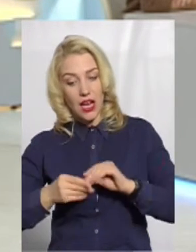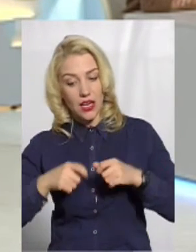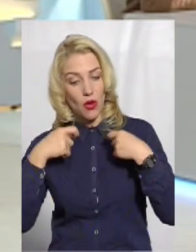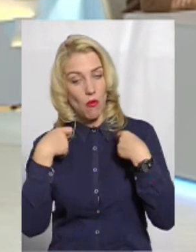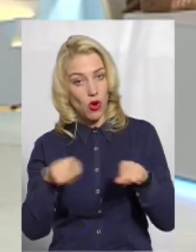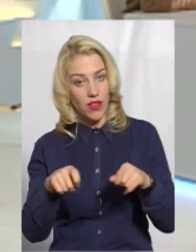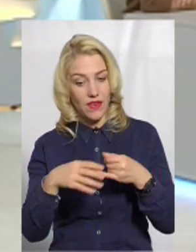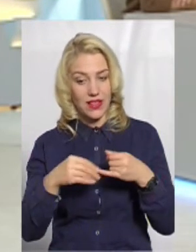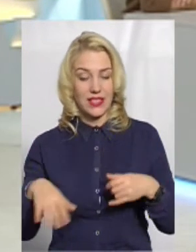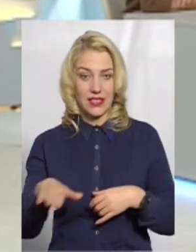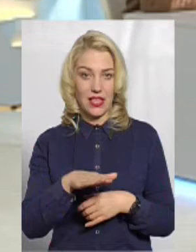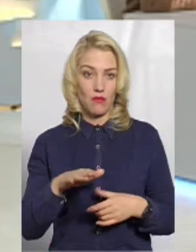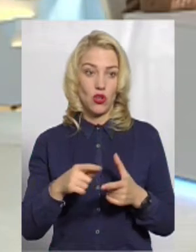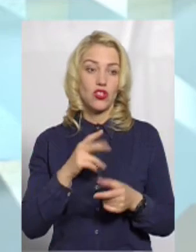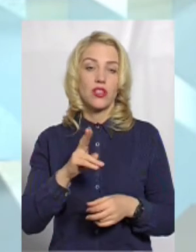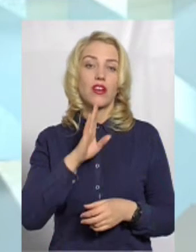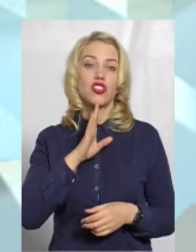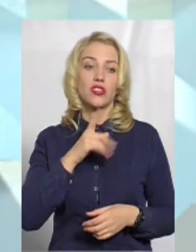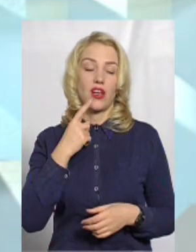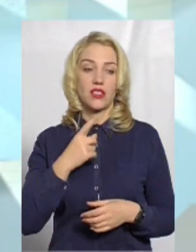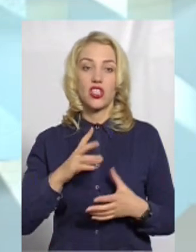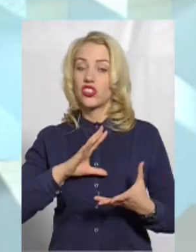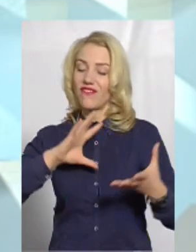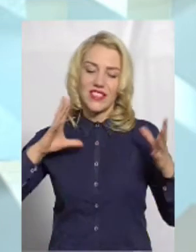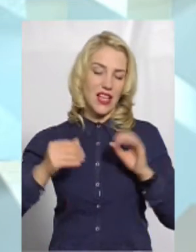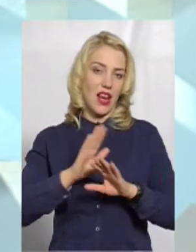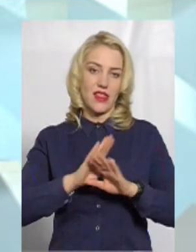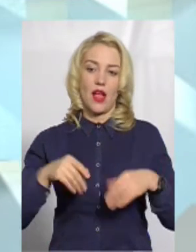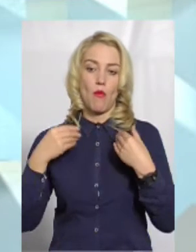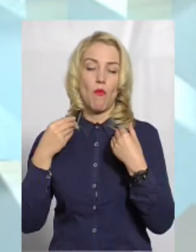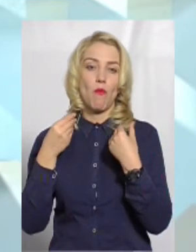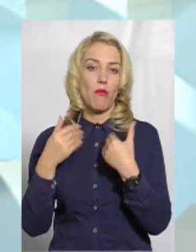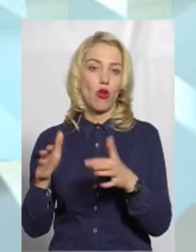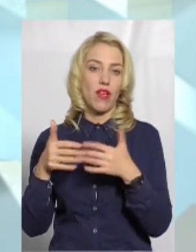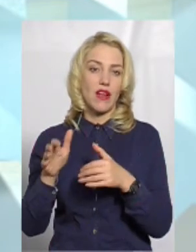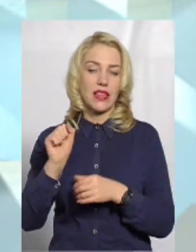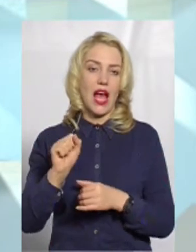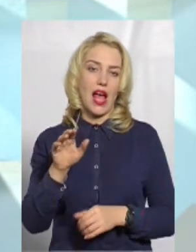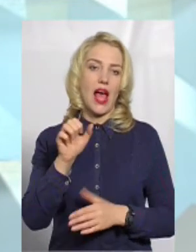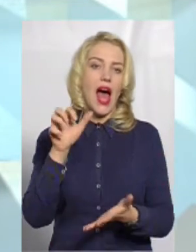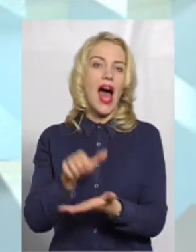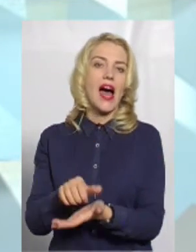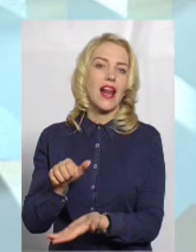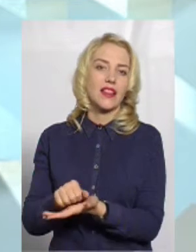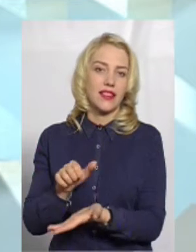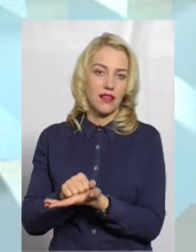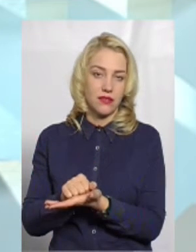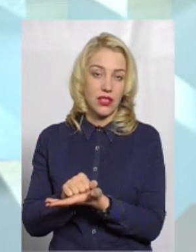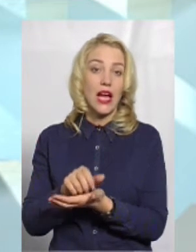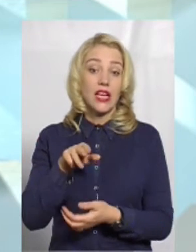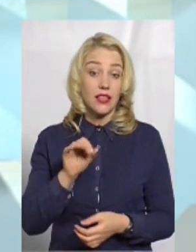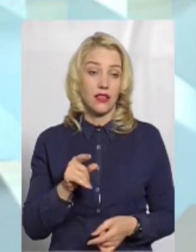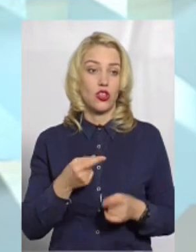землю, чи так, як жінка з шепетівки казала, взагалі не продавати, а здавати в оренду. Земля тоді назавжди